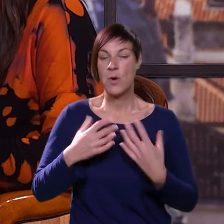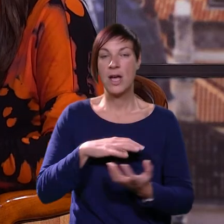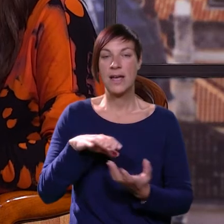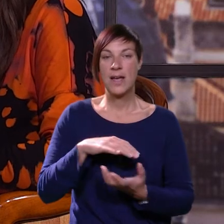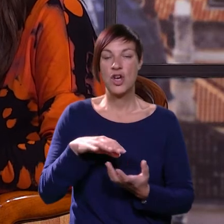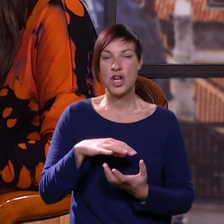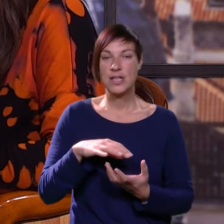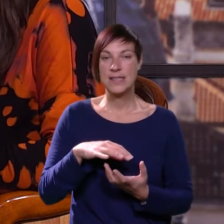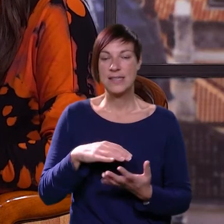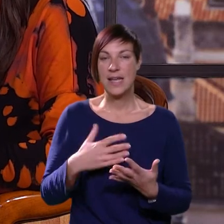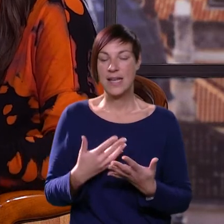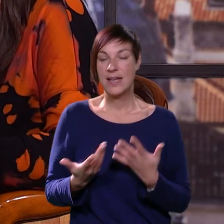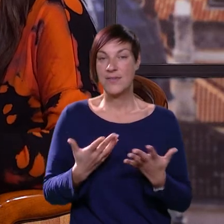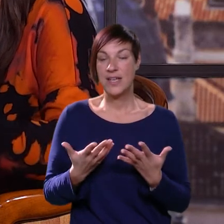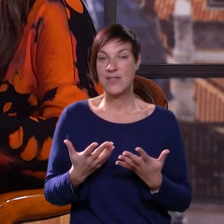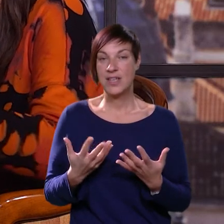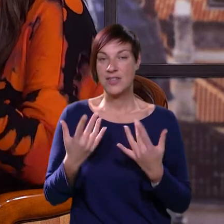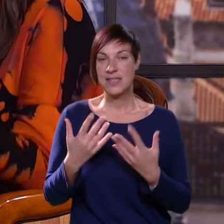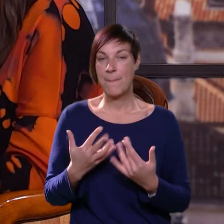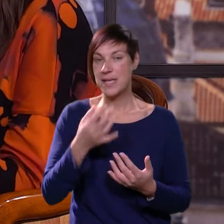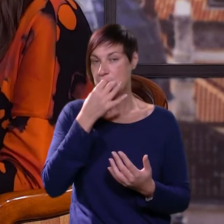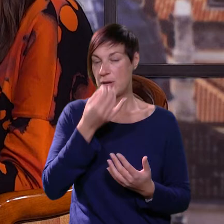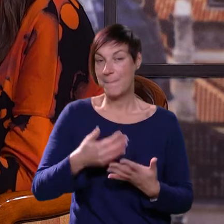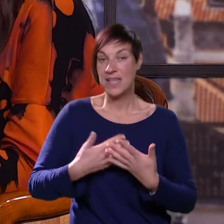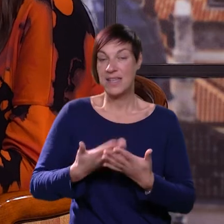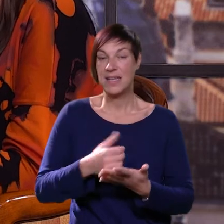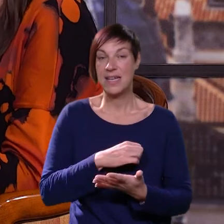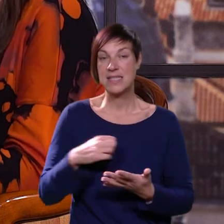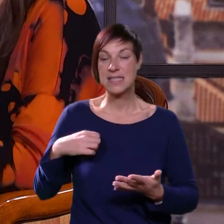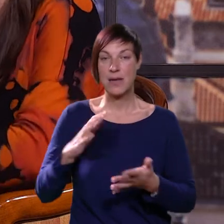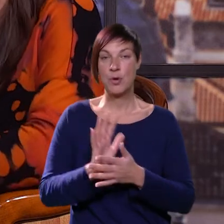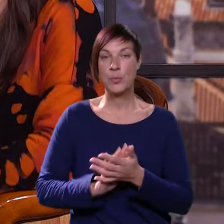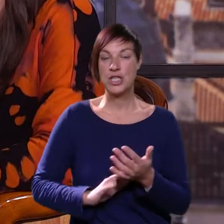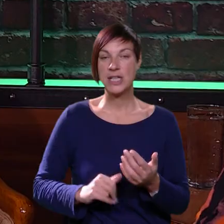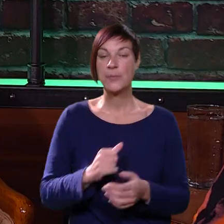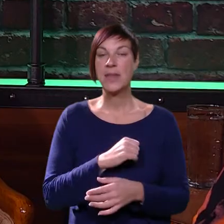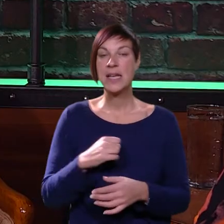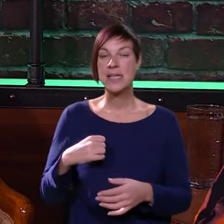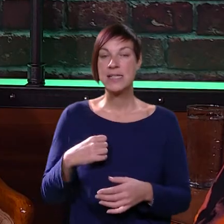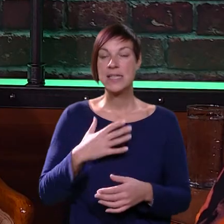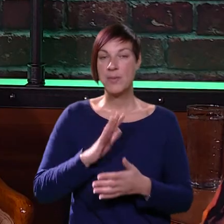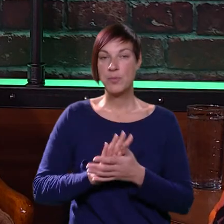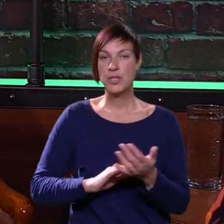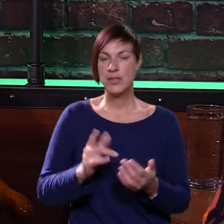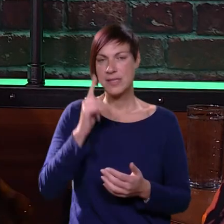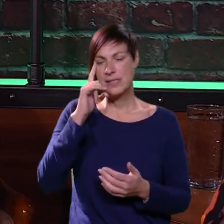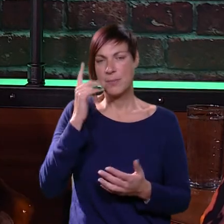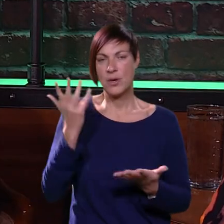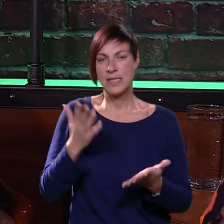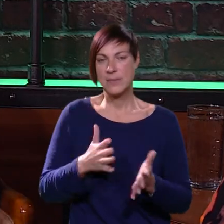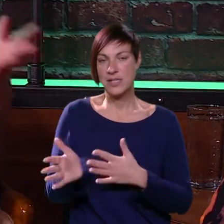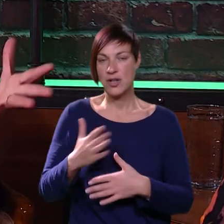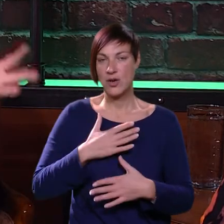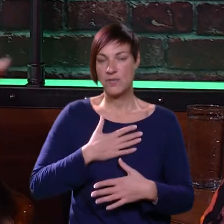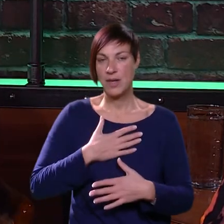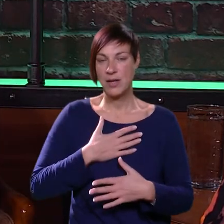uloga kao roditelja, vjerovatno ste si tu sad bez prv pitanja postavljali na samom početku. Tako je, na samom početku, uopće nisam mogla zamisliti, ona